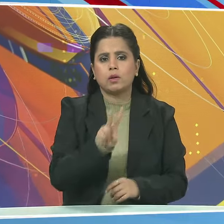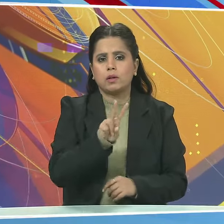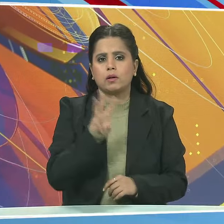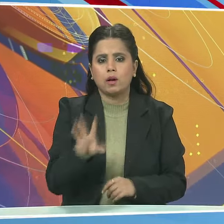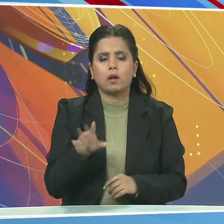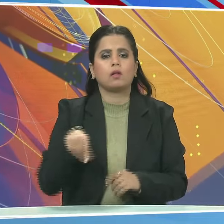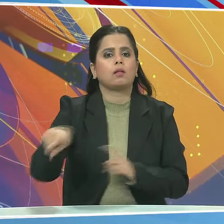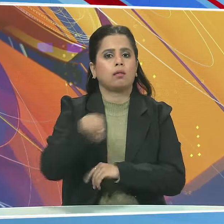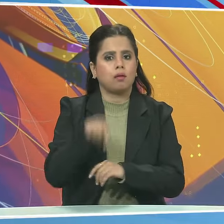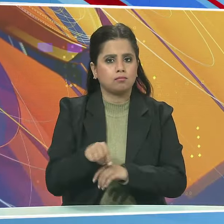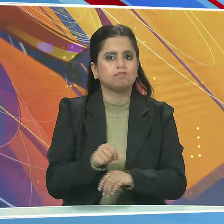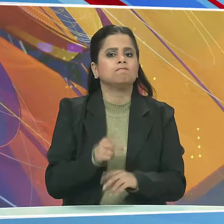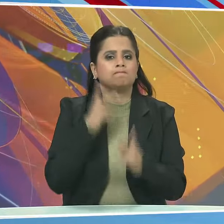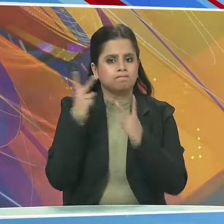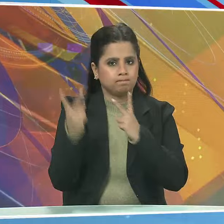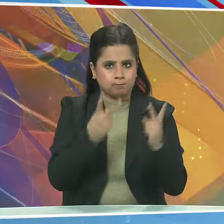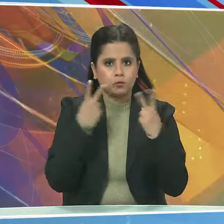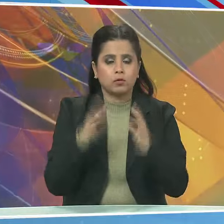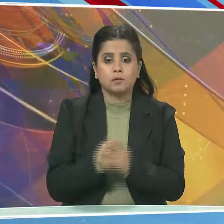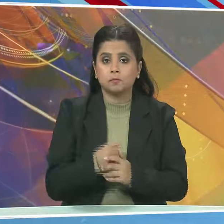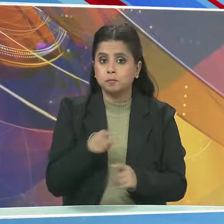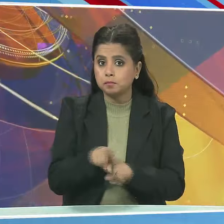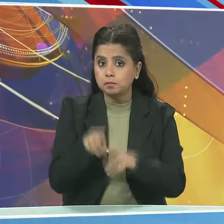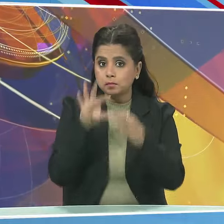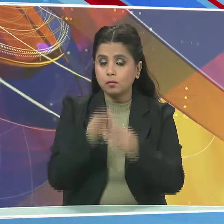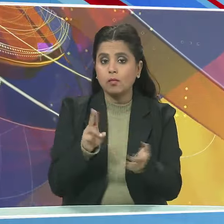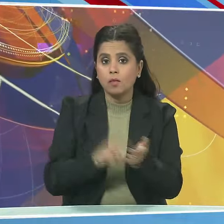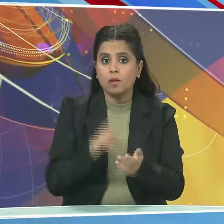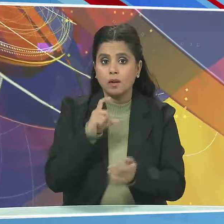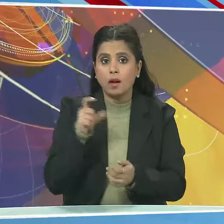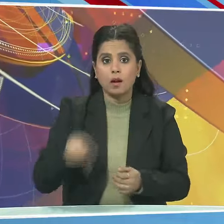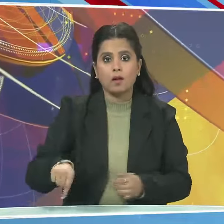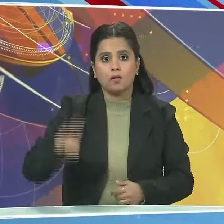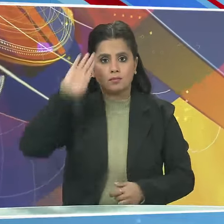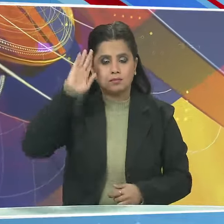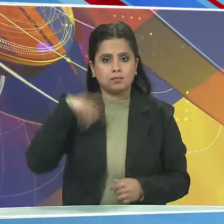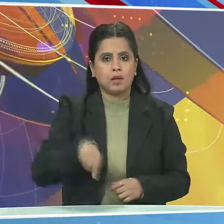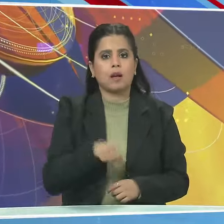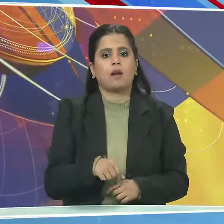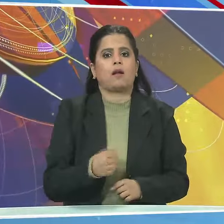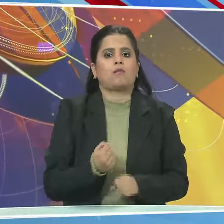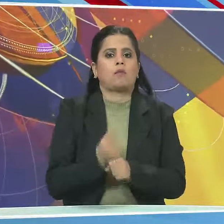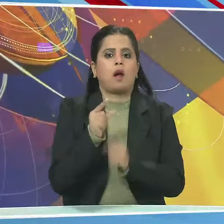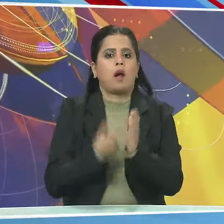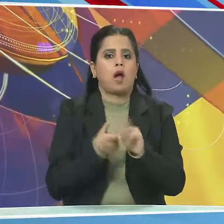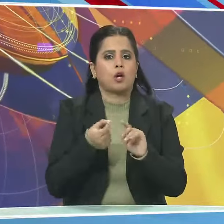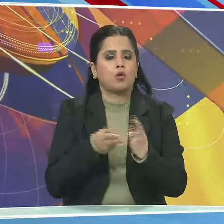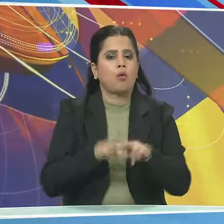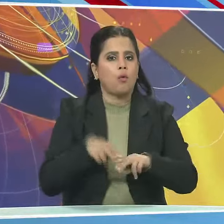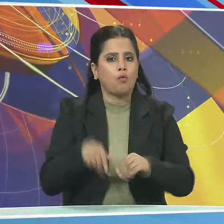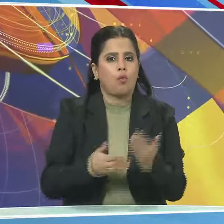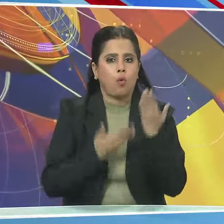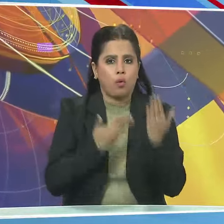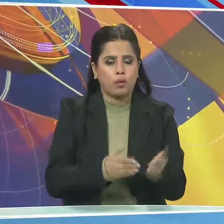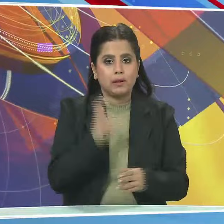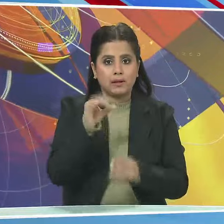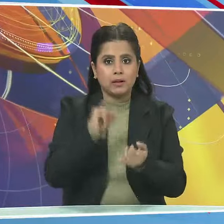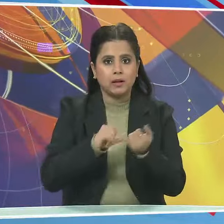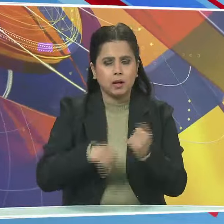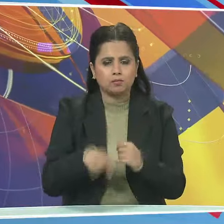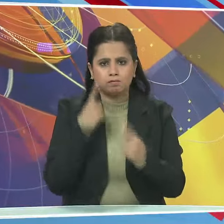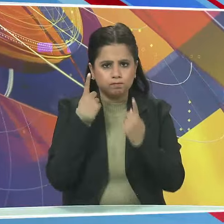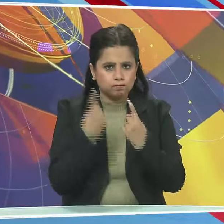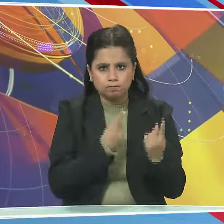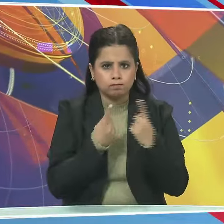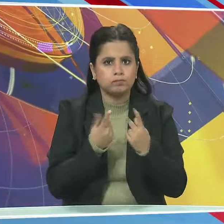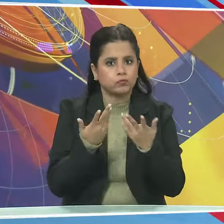किया इस मौके पर NCC के गार्ड ने उन्हें गार्ड ओफ ओनर दिया और CDS ने गार्ड का निरिक्षण